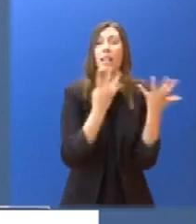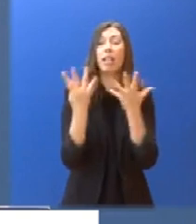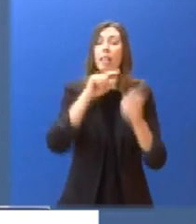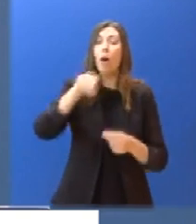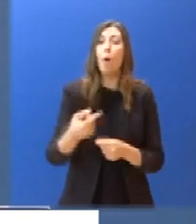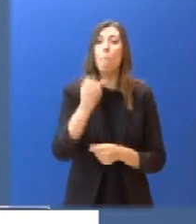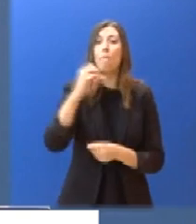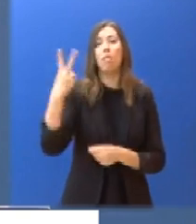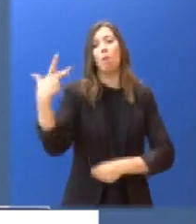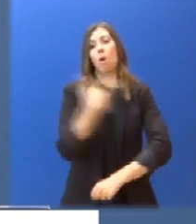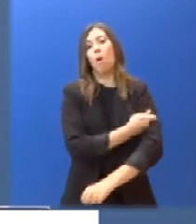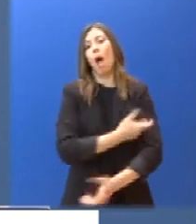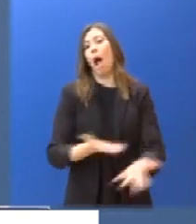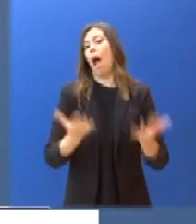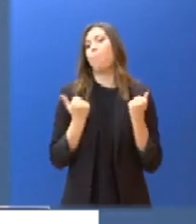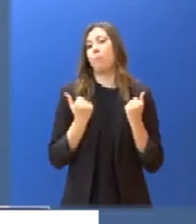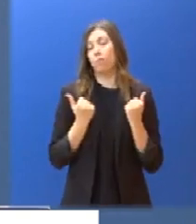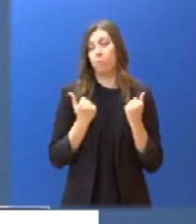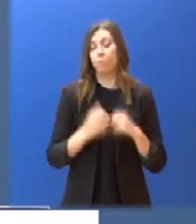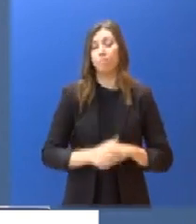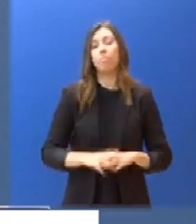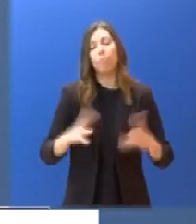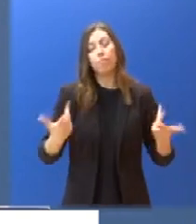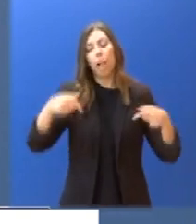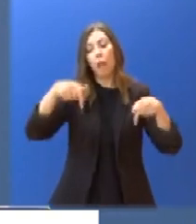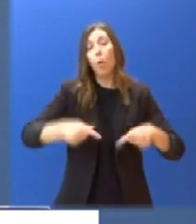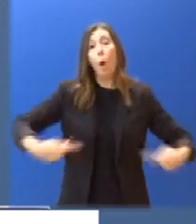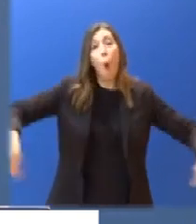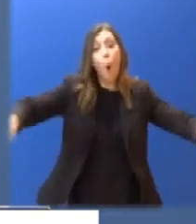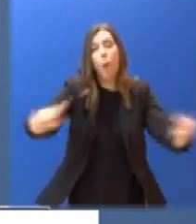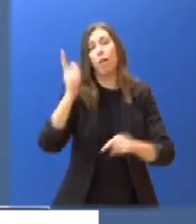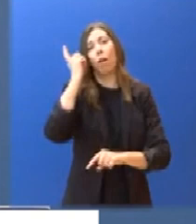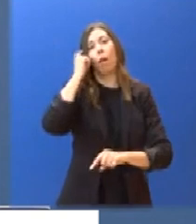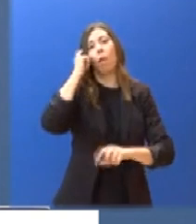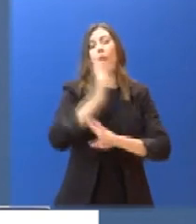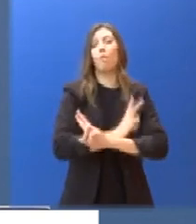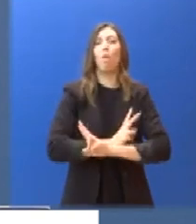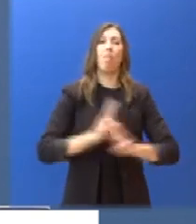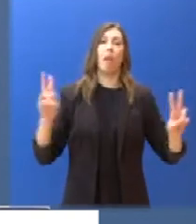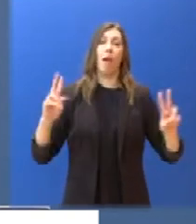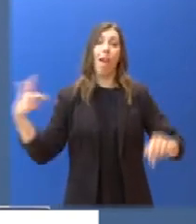% ήταν ανεμβολίαστη. Το μήνυμα είναι ξεκάθαρο και σαφές. Το εμβόλιο σώζει ζωές.